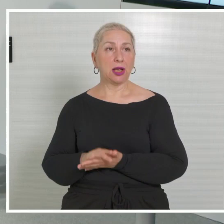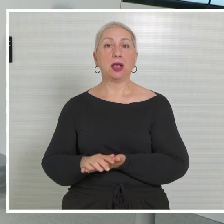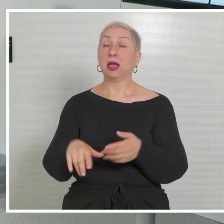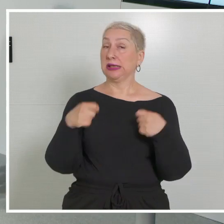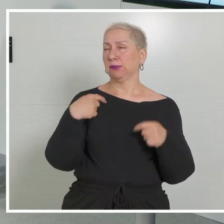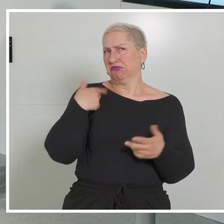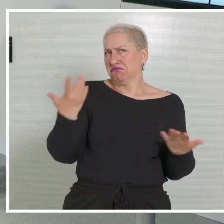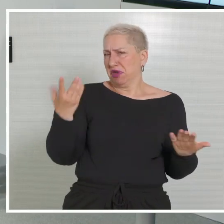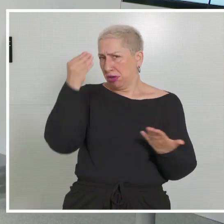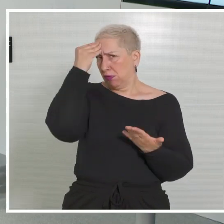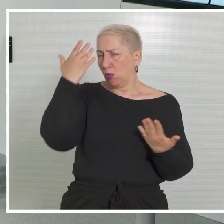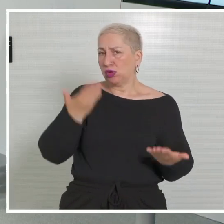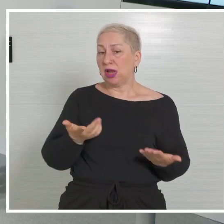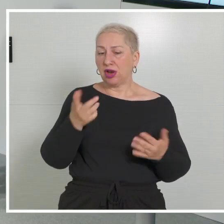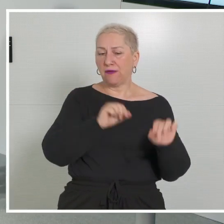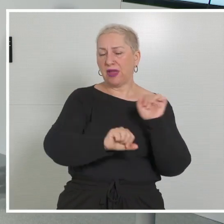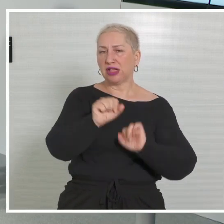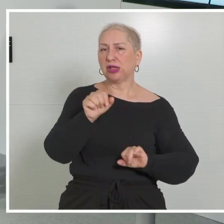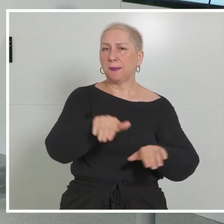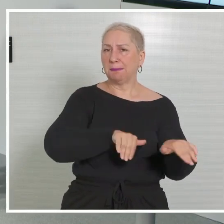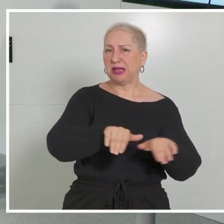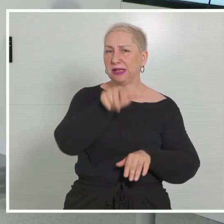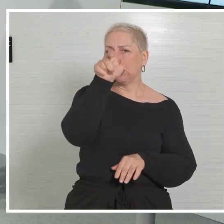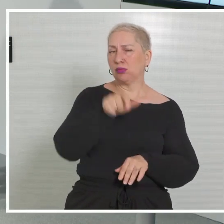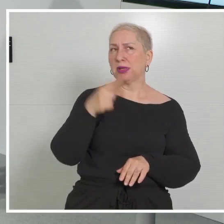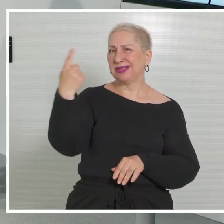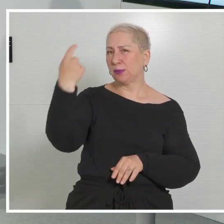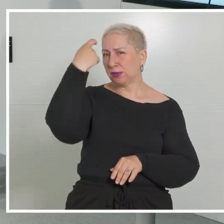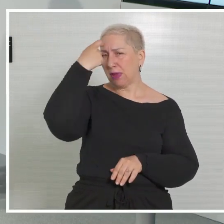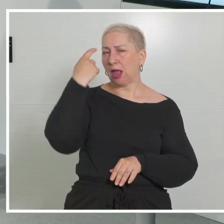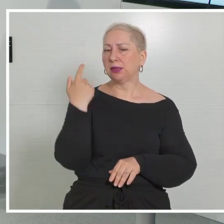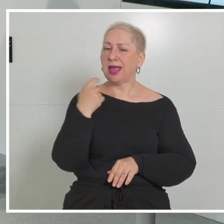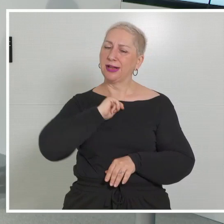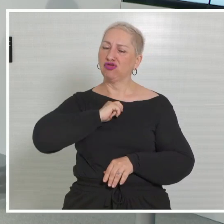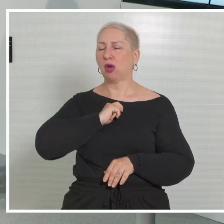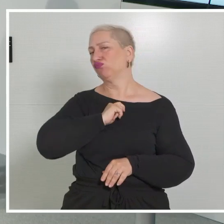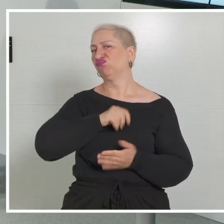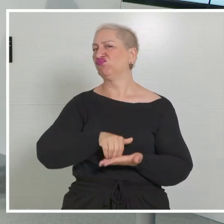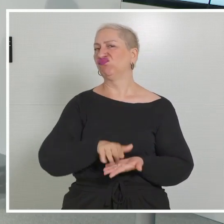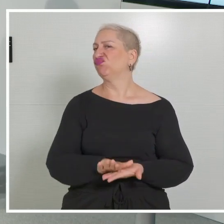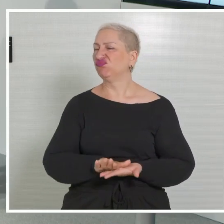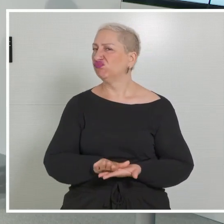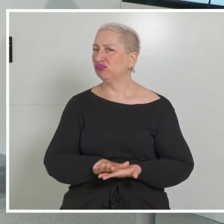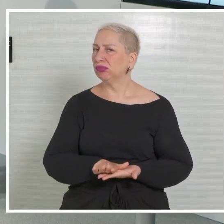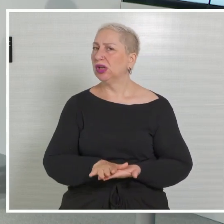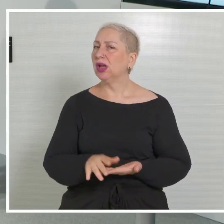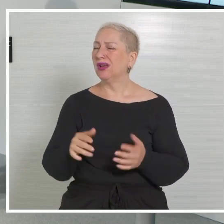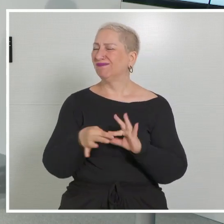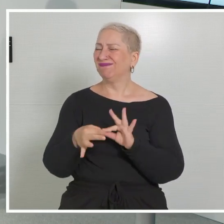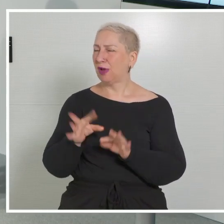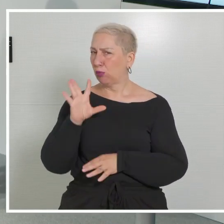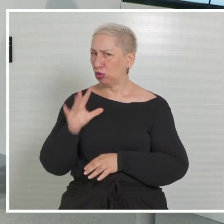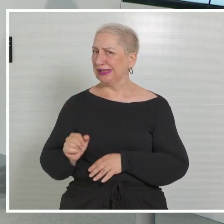soweit ich weiß, von der Verteidigungsministerin eher eine ablehnende Haltung, nämlich was das Bundesheer betrifft.